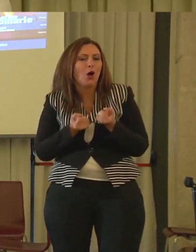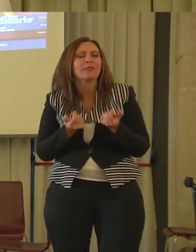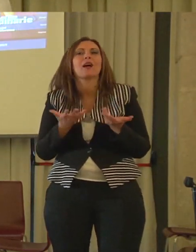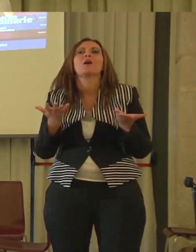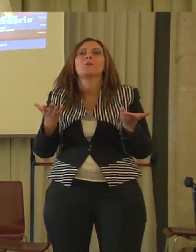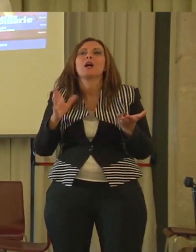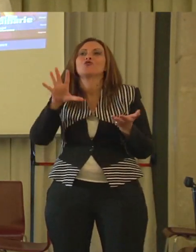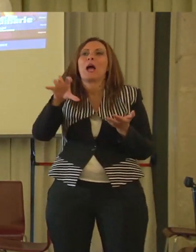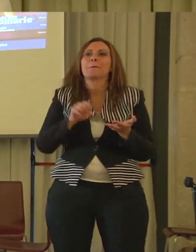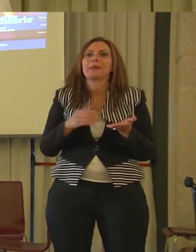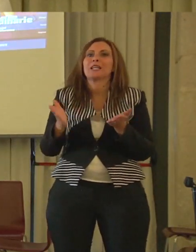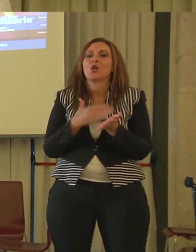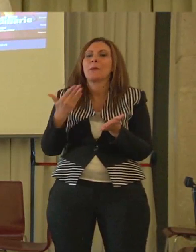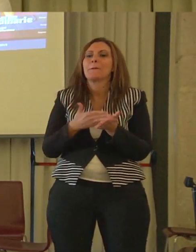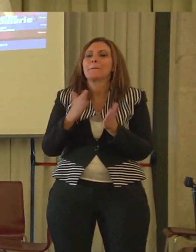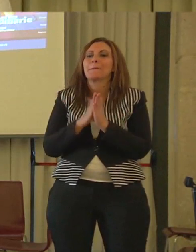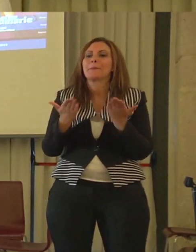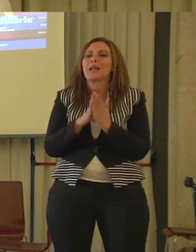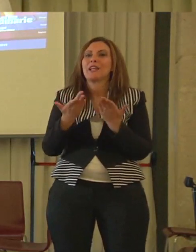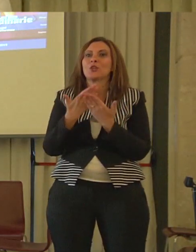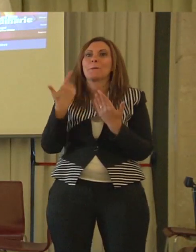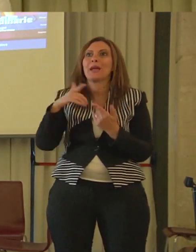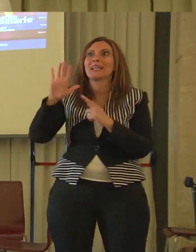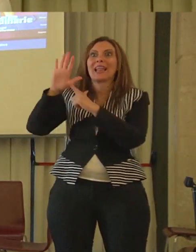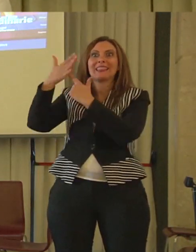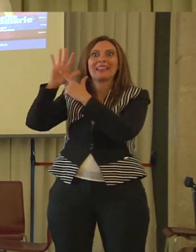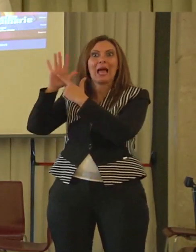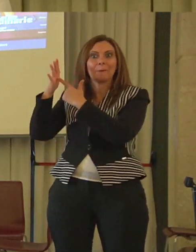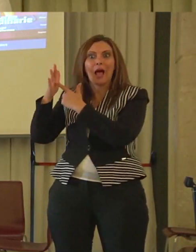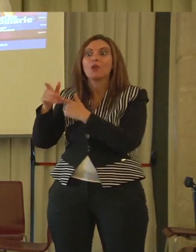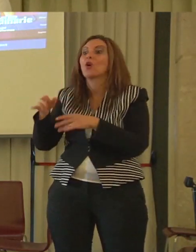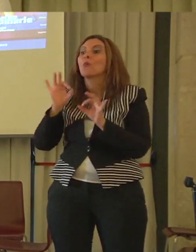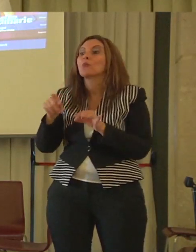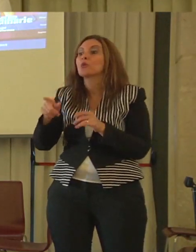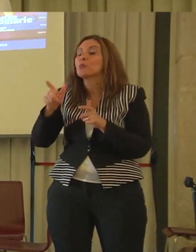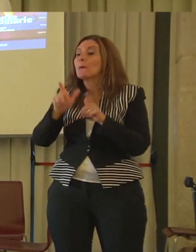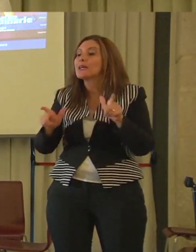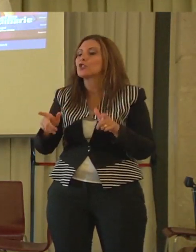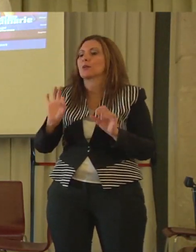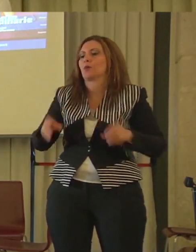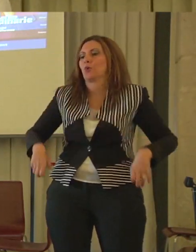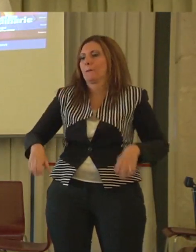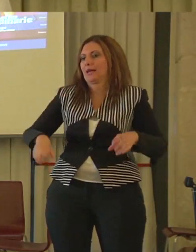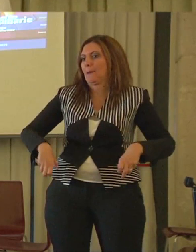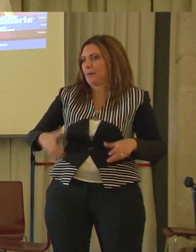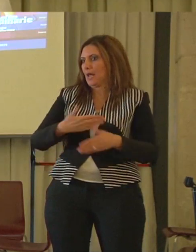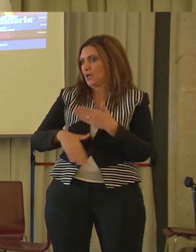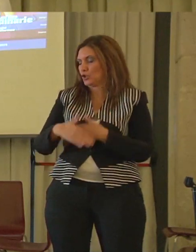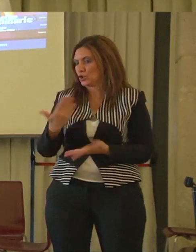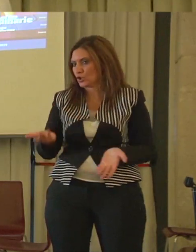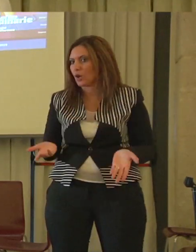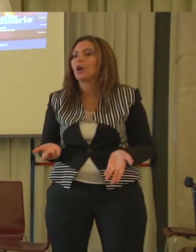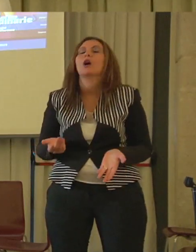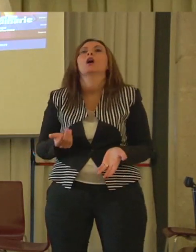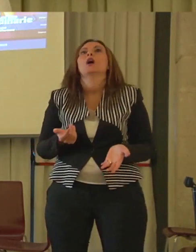preso il brevetto per portare il deltaplano e parliamo di un paraplegico. Così come tra loro c